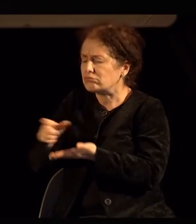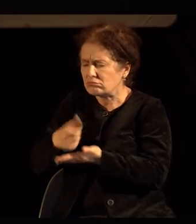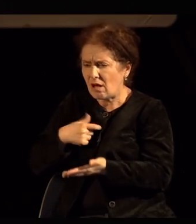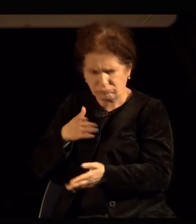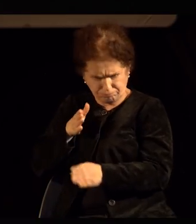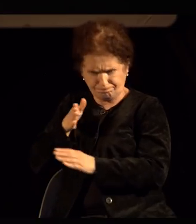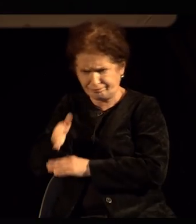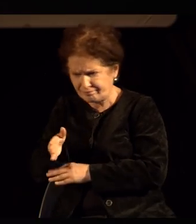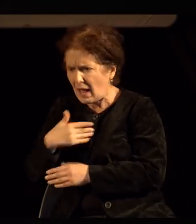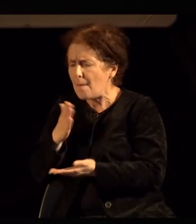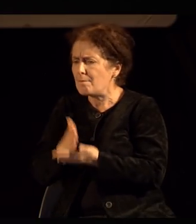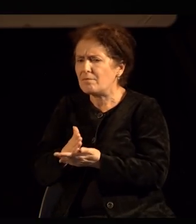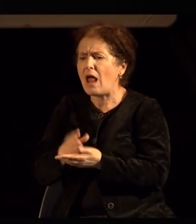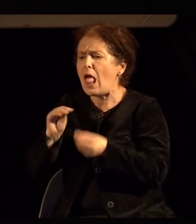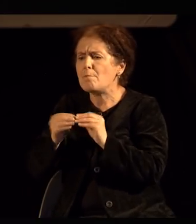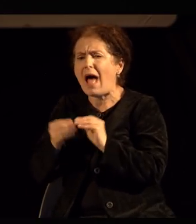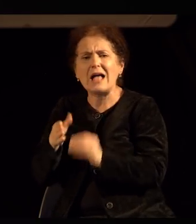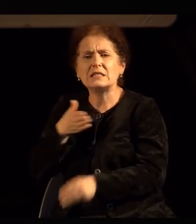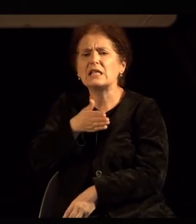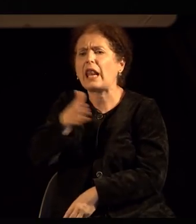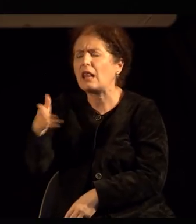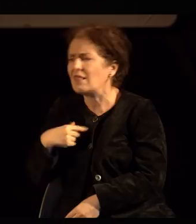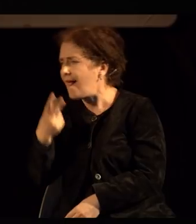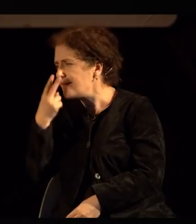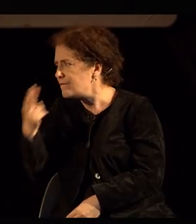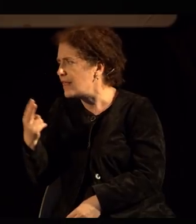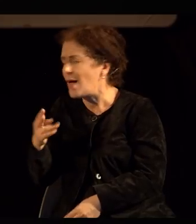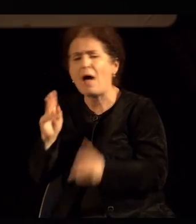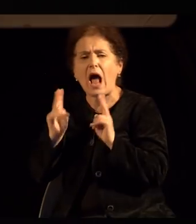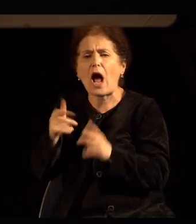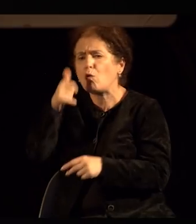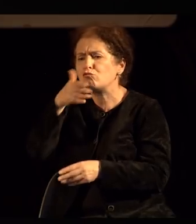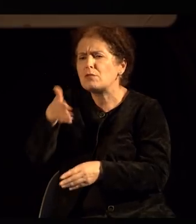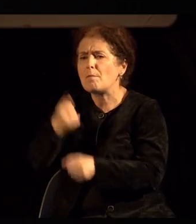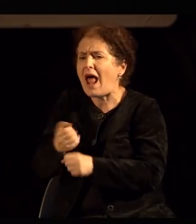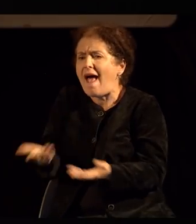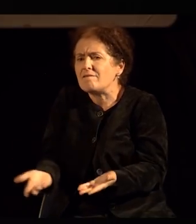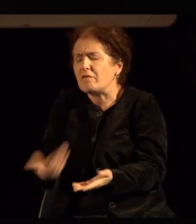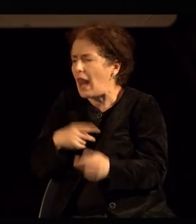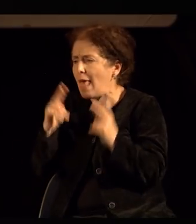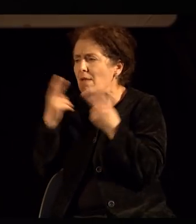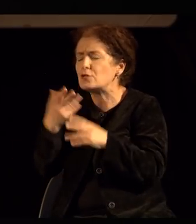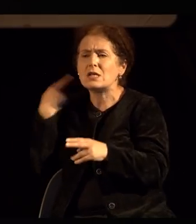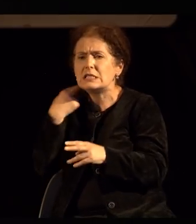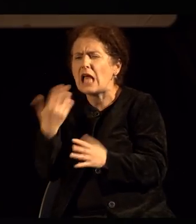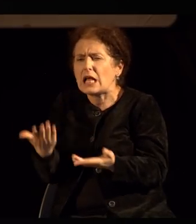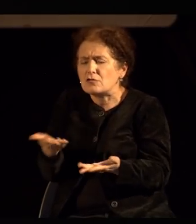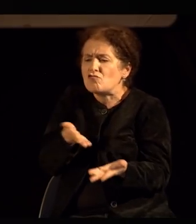открием што се има на пазарот, што се бара, како тоа се прави. Буквално.